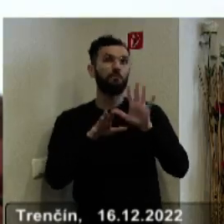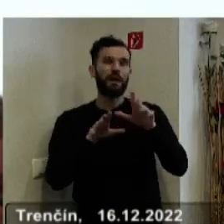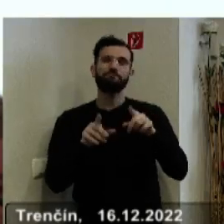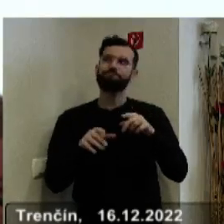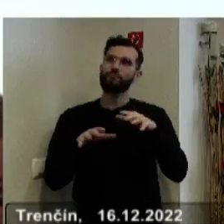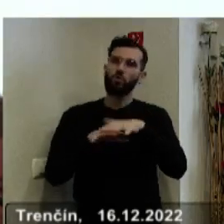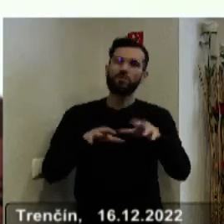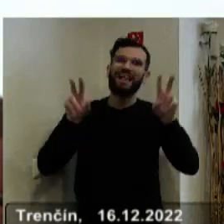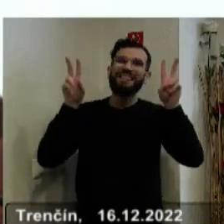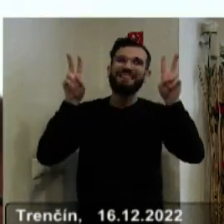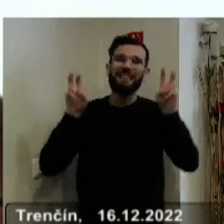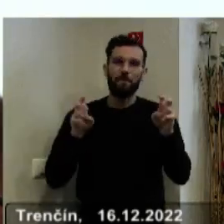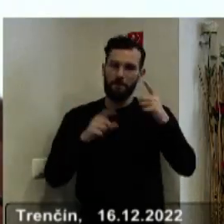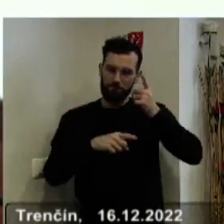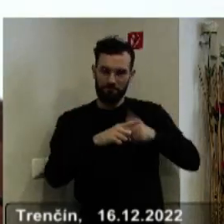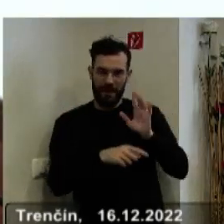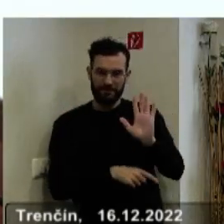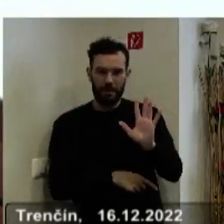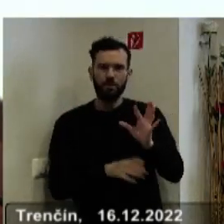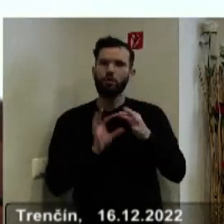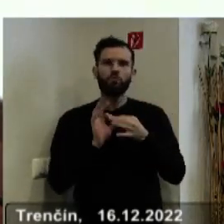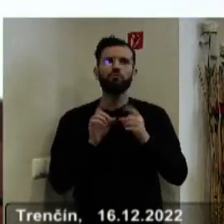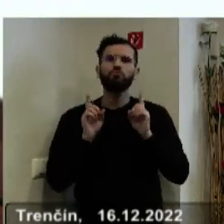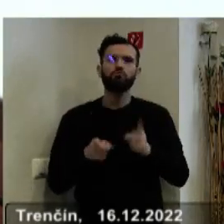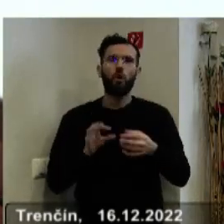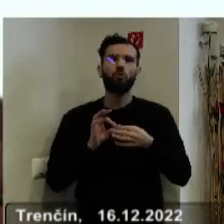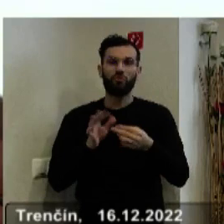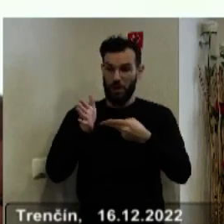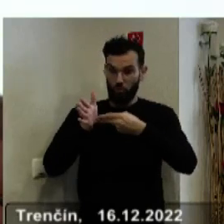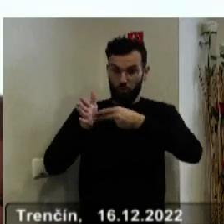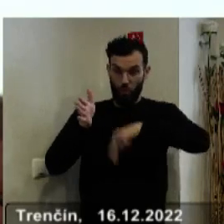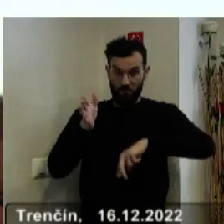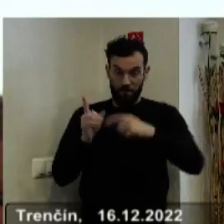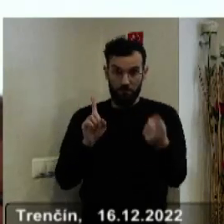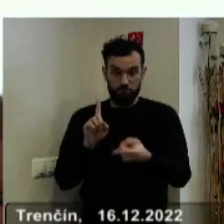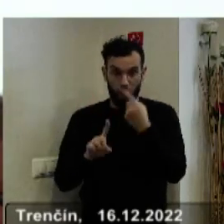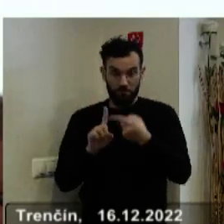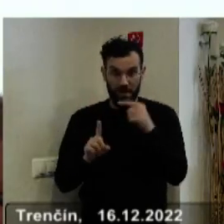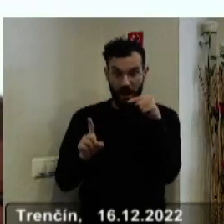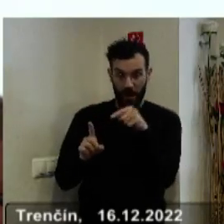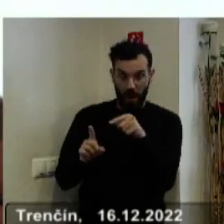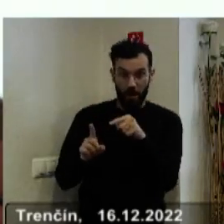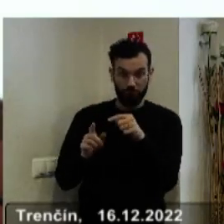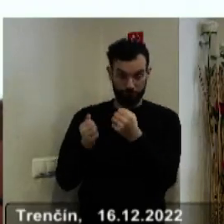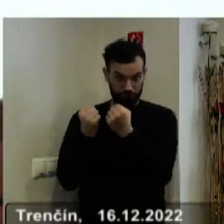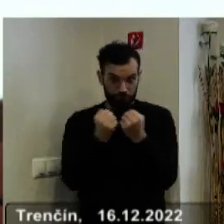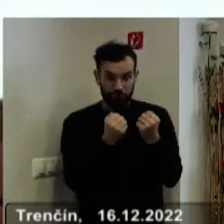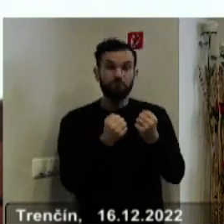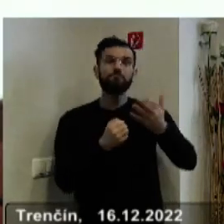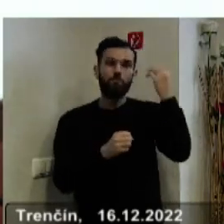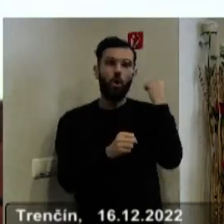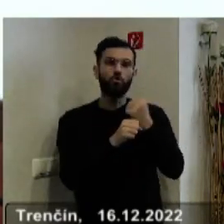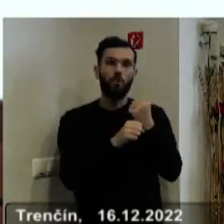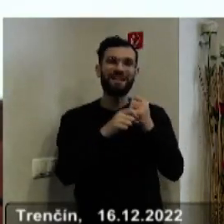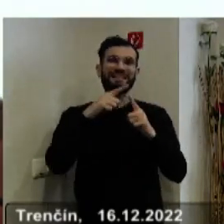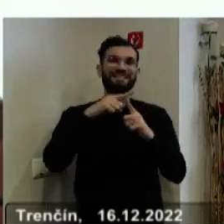ktorá je zamerána na plnenie zmluvných podmienok, ktoré boli uzatvorené